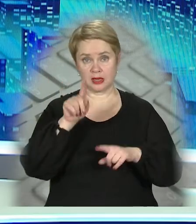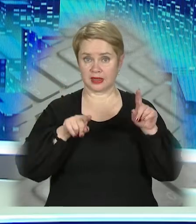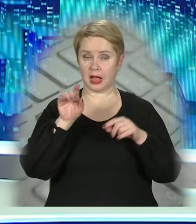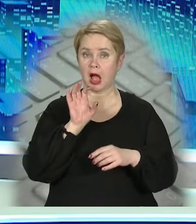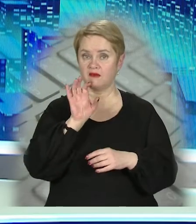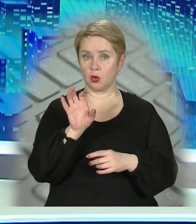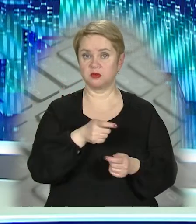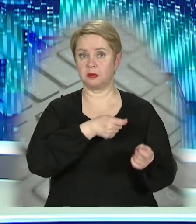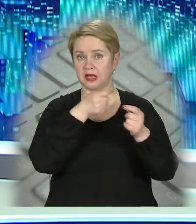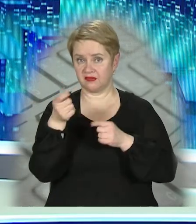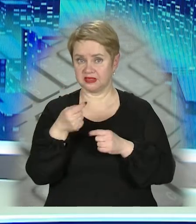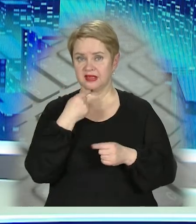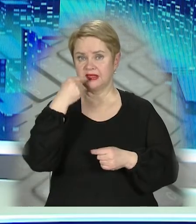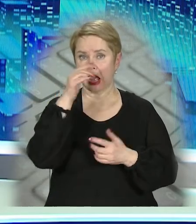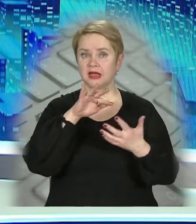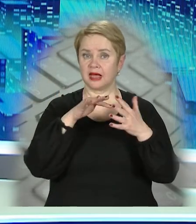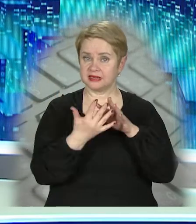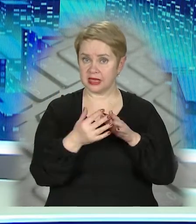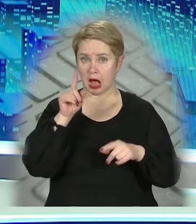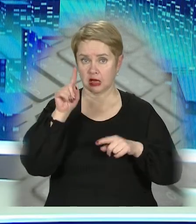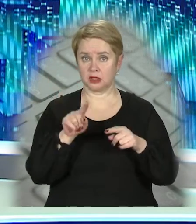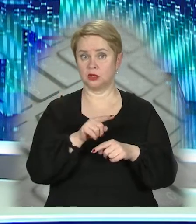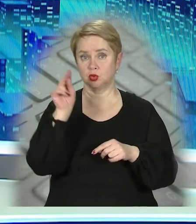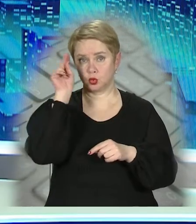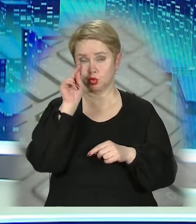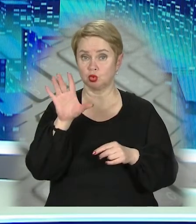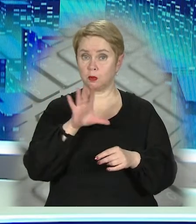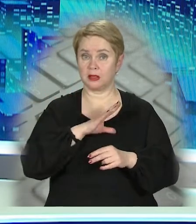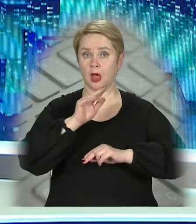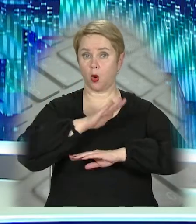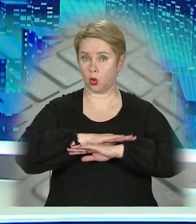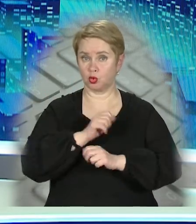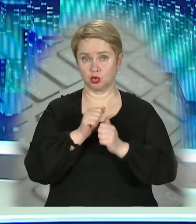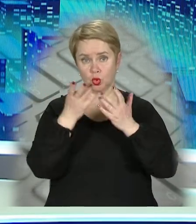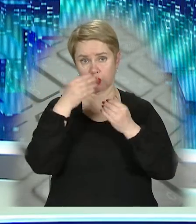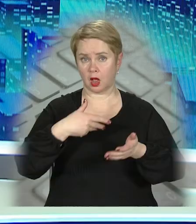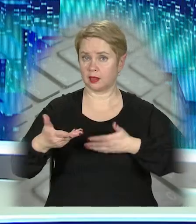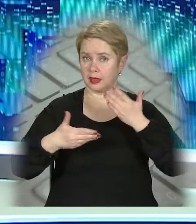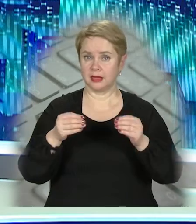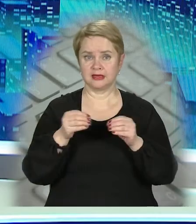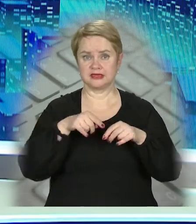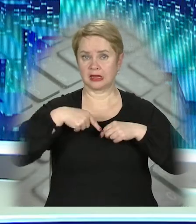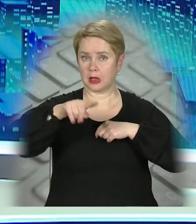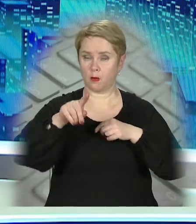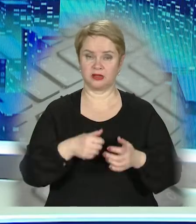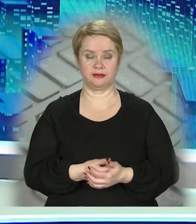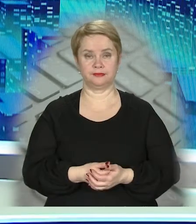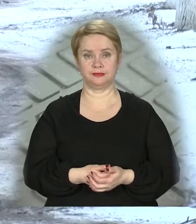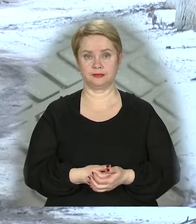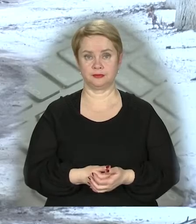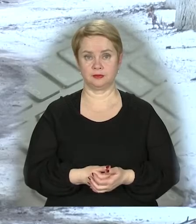деяких автобусами підвозять з віддалених сіл, а дехто з учнів, аби бути на уроках, щодня долають кілька десятків кілометрів.